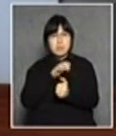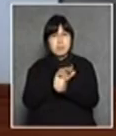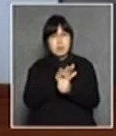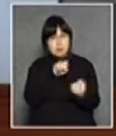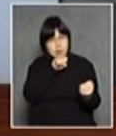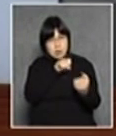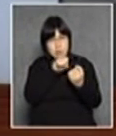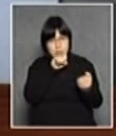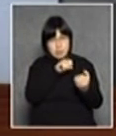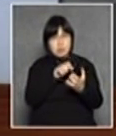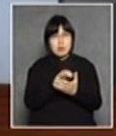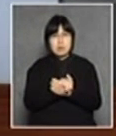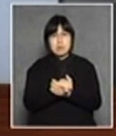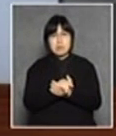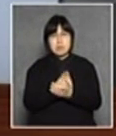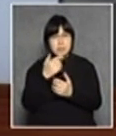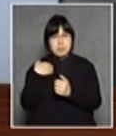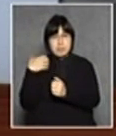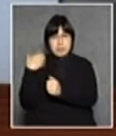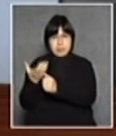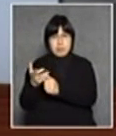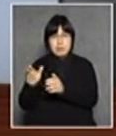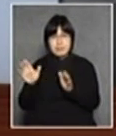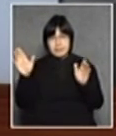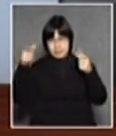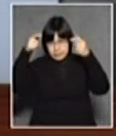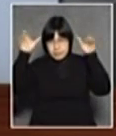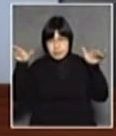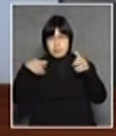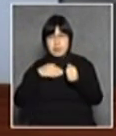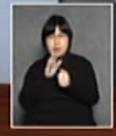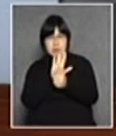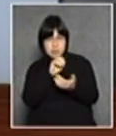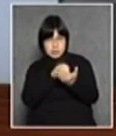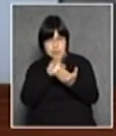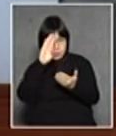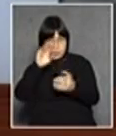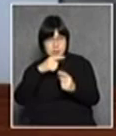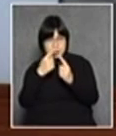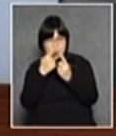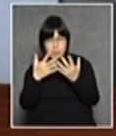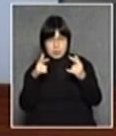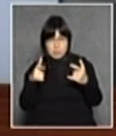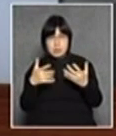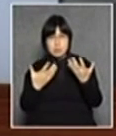或者說喂我派遣一班天使跟你決定你將來做人因為做鬼還是做豬